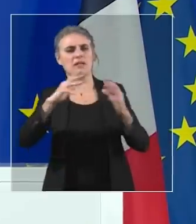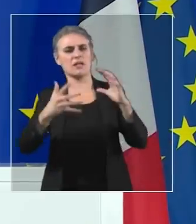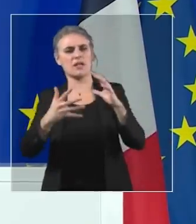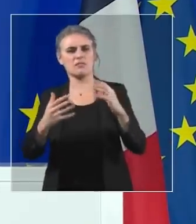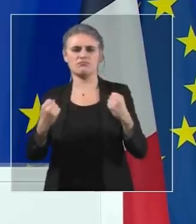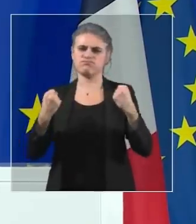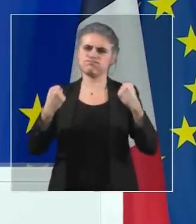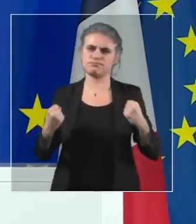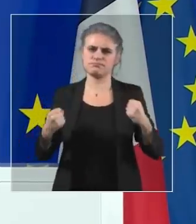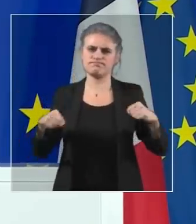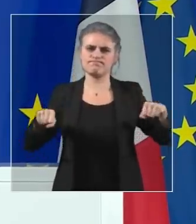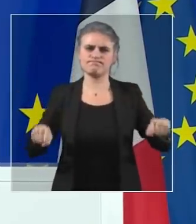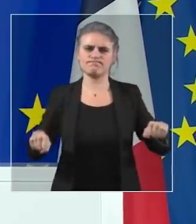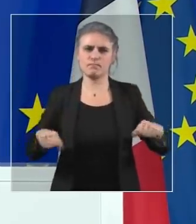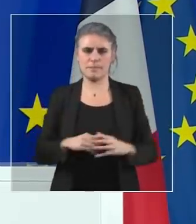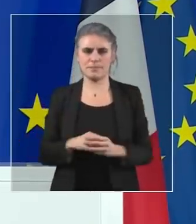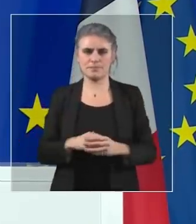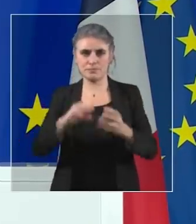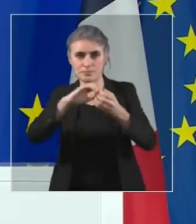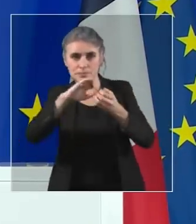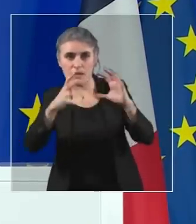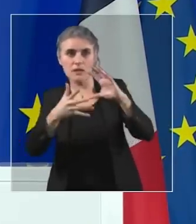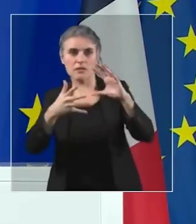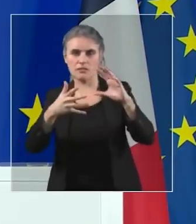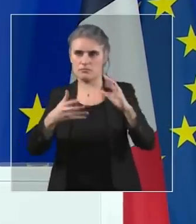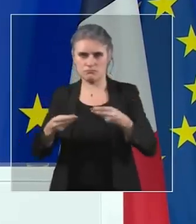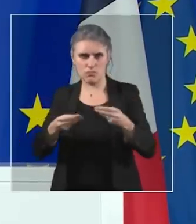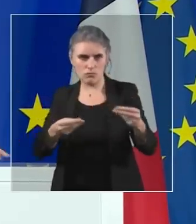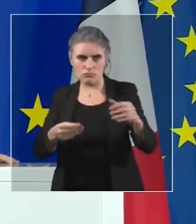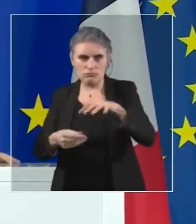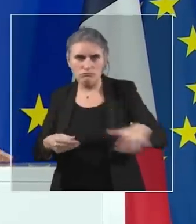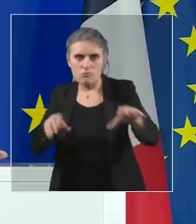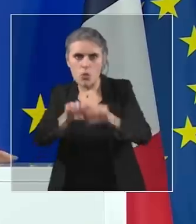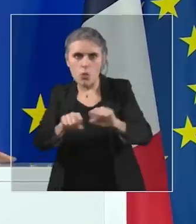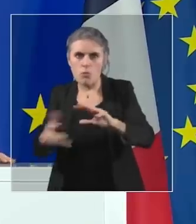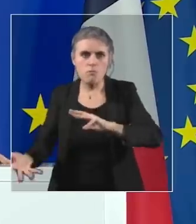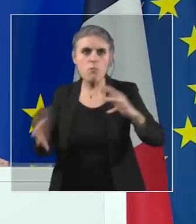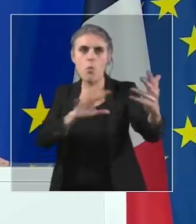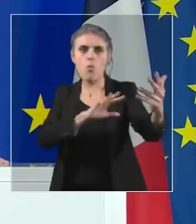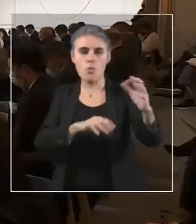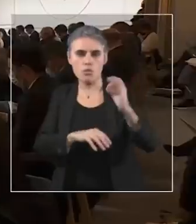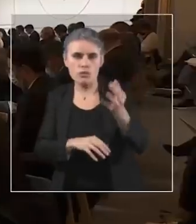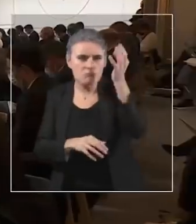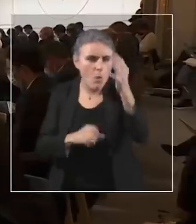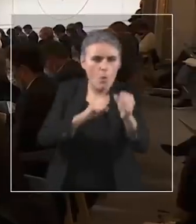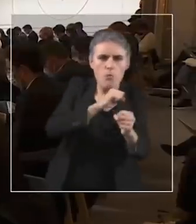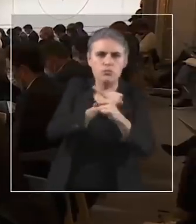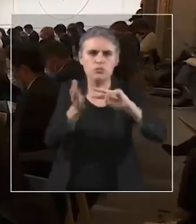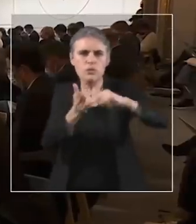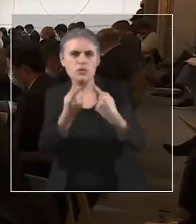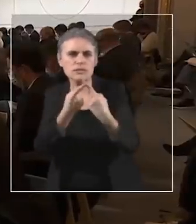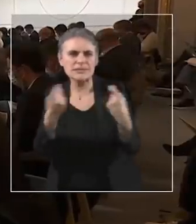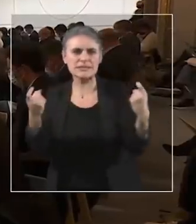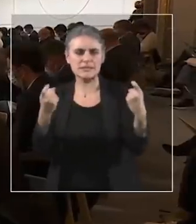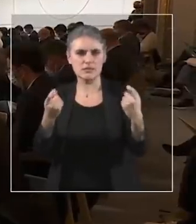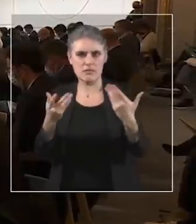Le numérique est en train de transformer évidemment tous nos secteurs de production, est au coeur des innovations mondiales et réussir à